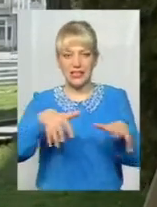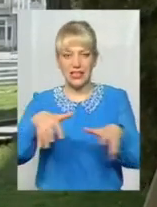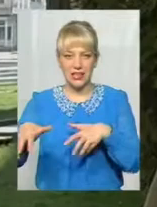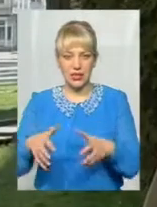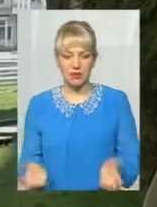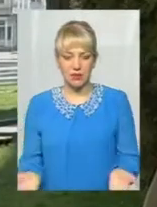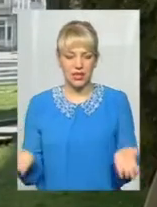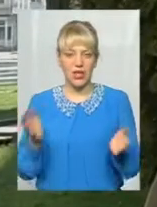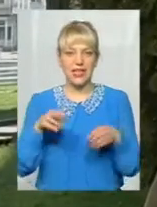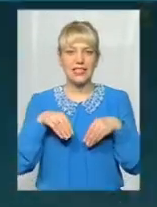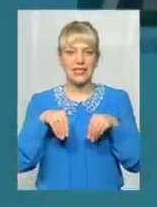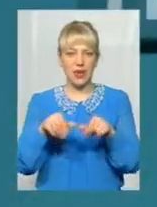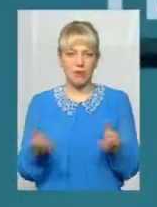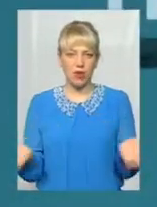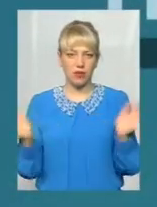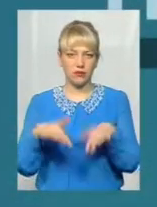землею, далі піде процес.